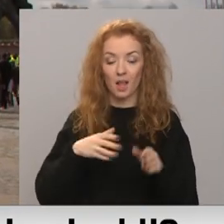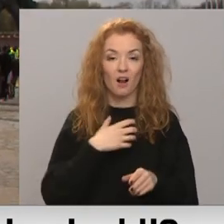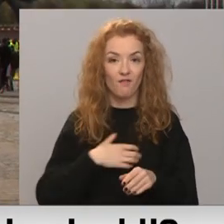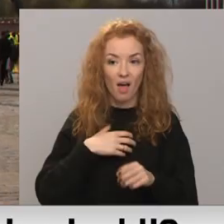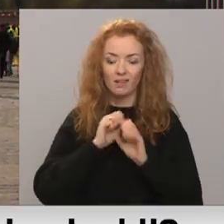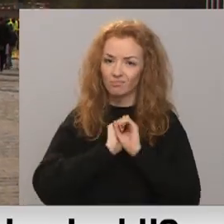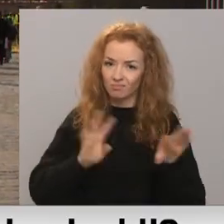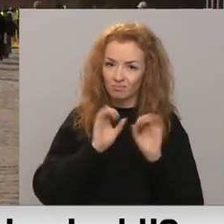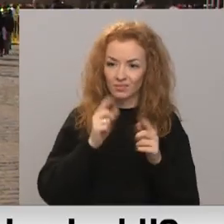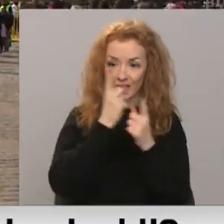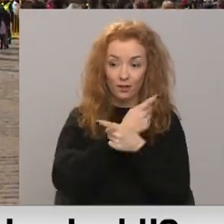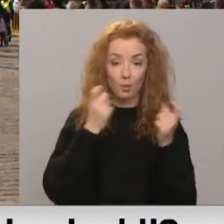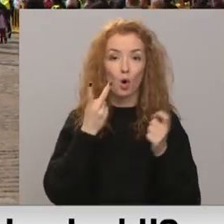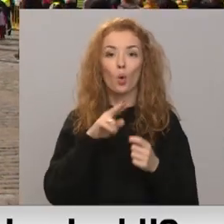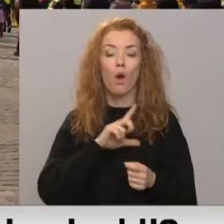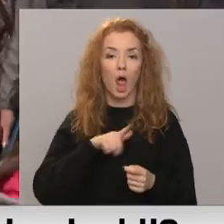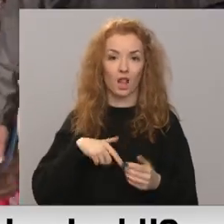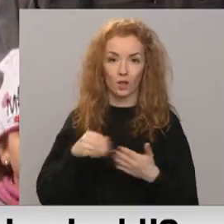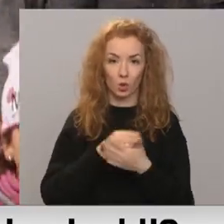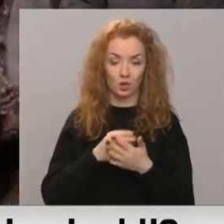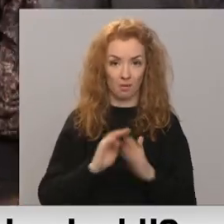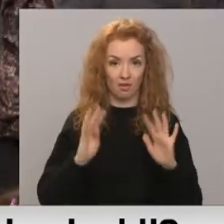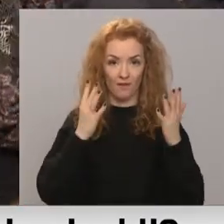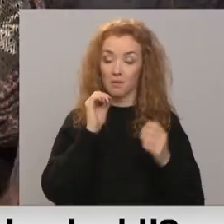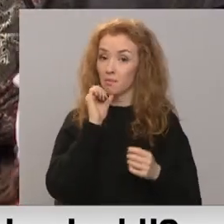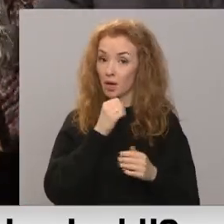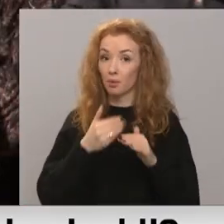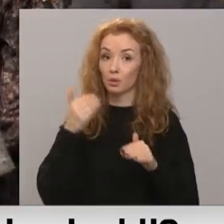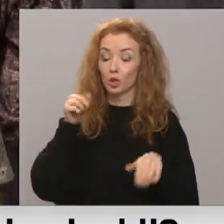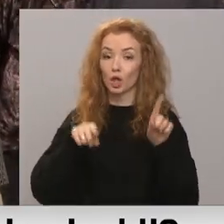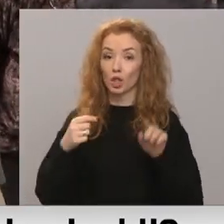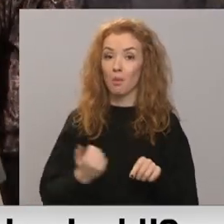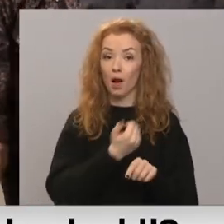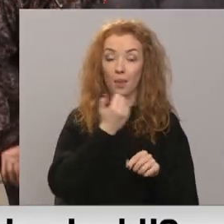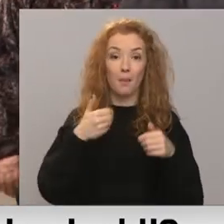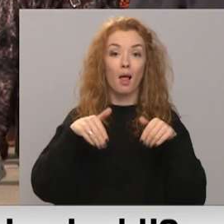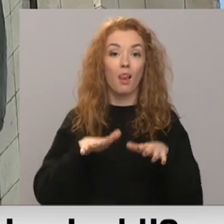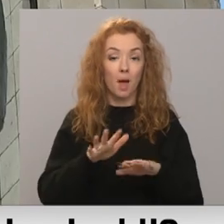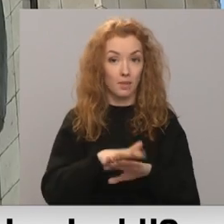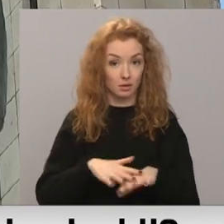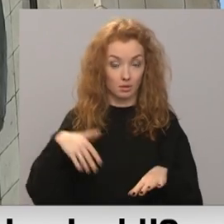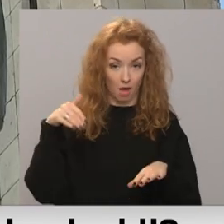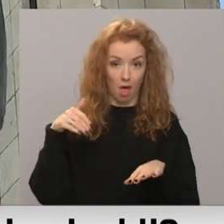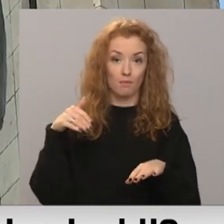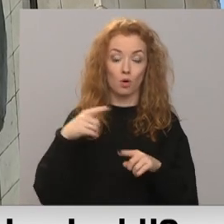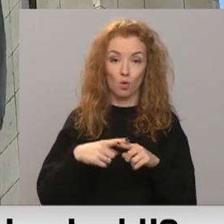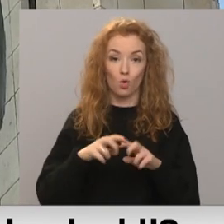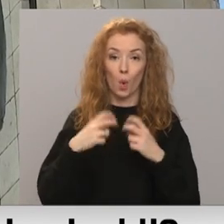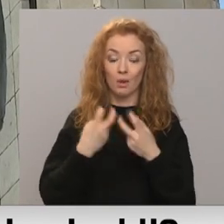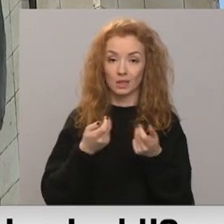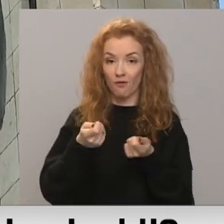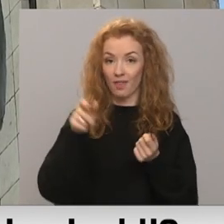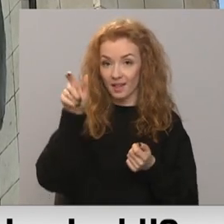skaidrojoši informāciju, ko Latvijai nozīmē 9. mājas pirms dažiem gadiem lēma sājuma. Parlamentu ārlietu komisijas vadītājs saka,